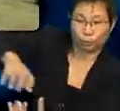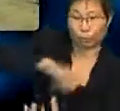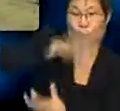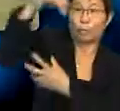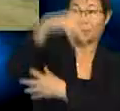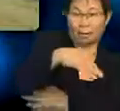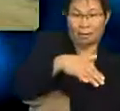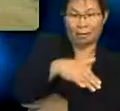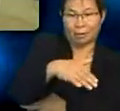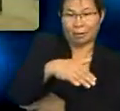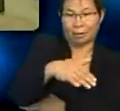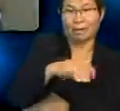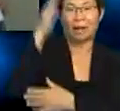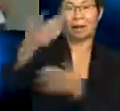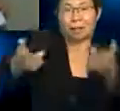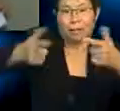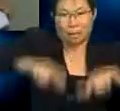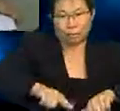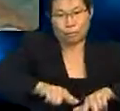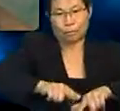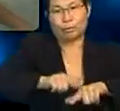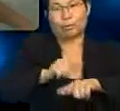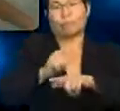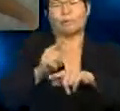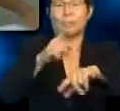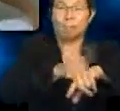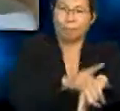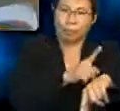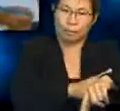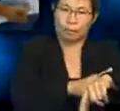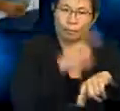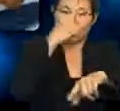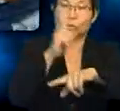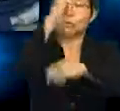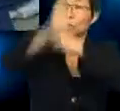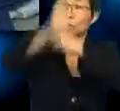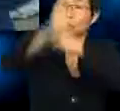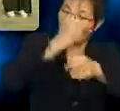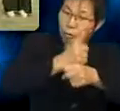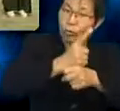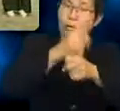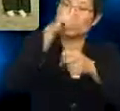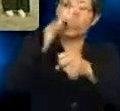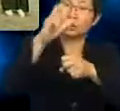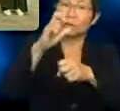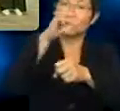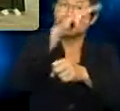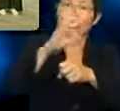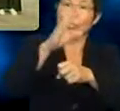akan berlaku tempoh untuk satu tahun 365